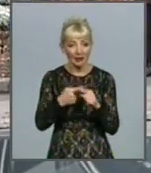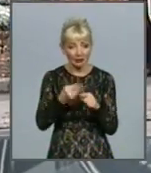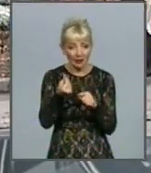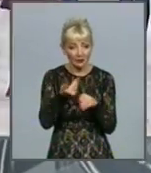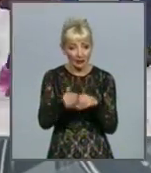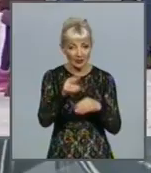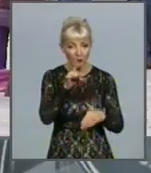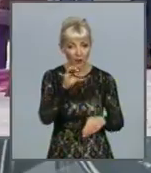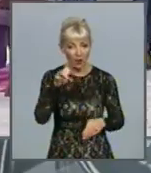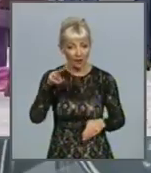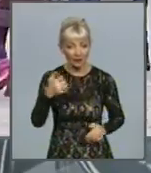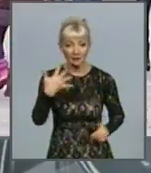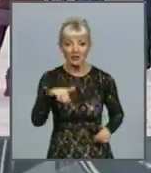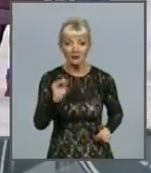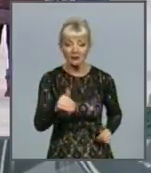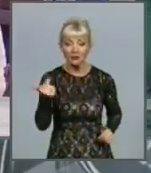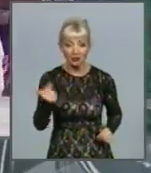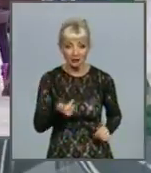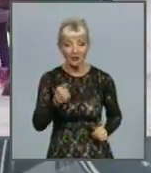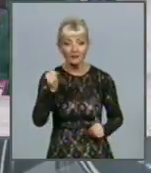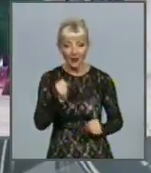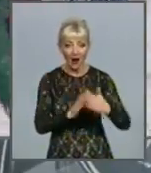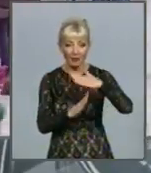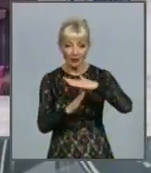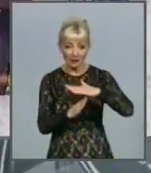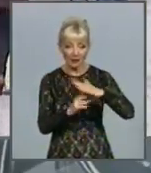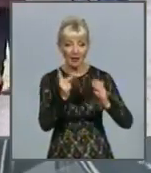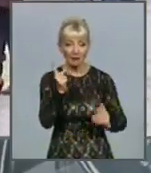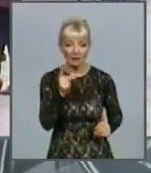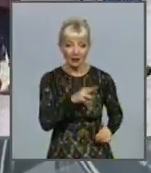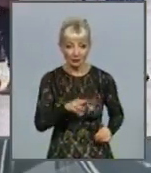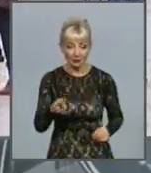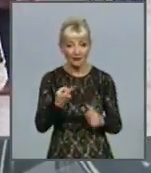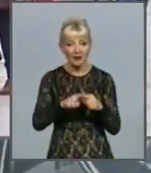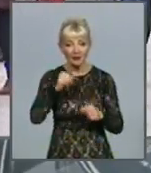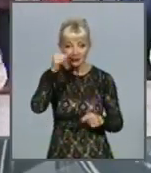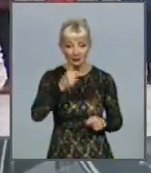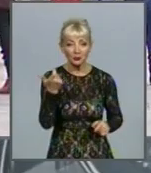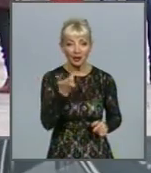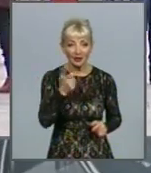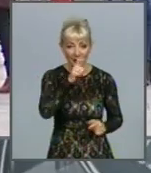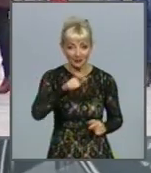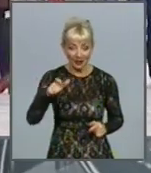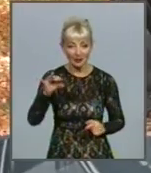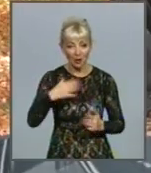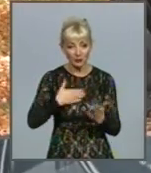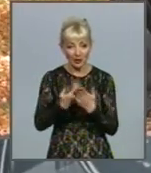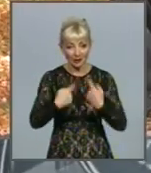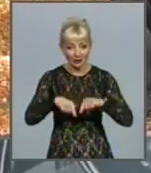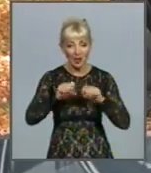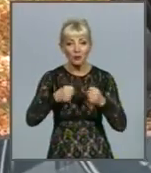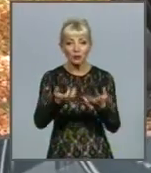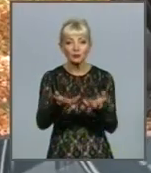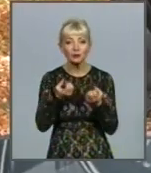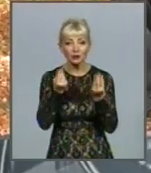проєкту становить 50 тисяч гривень, а максимальний – півтора мільйона. Цього року харків'яни і громадські організації можуть